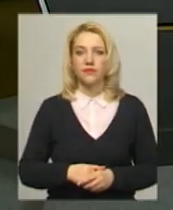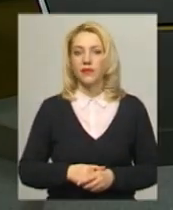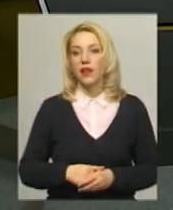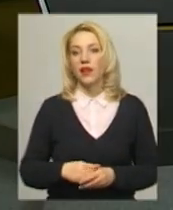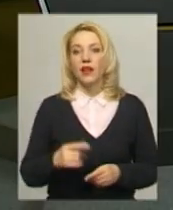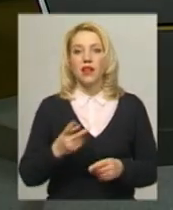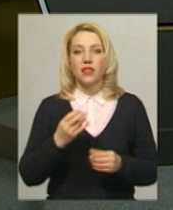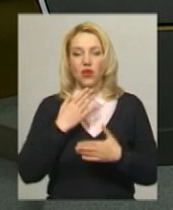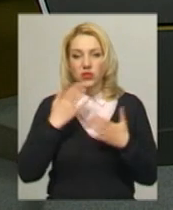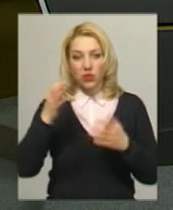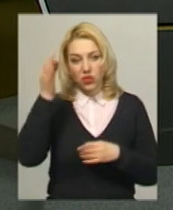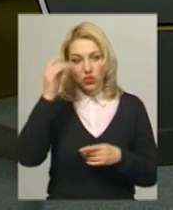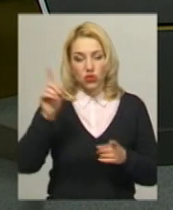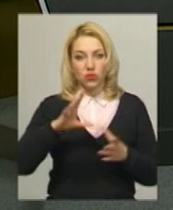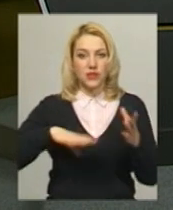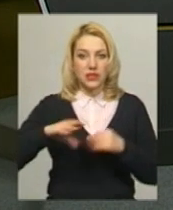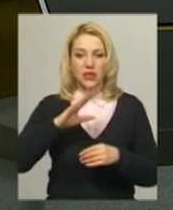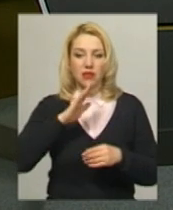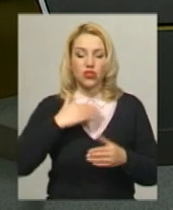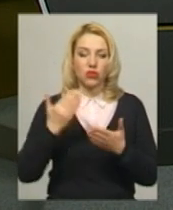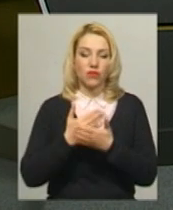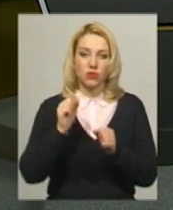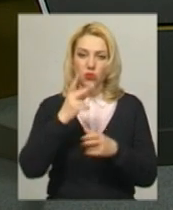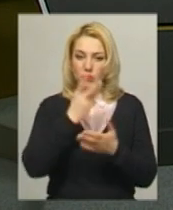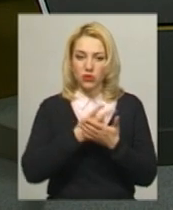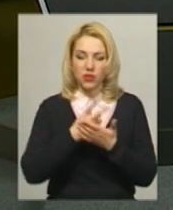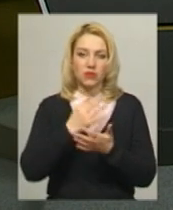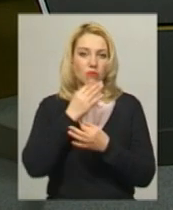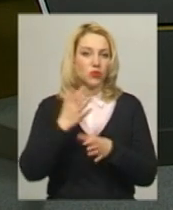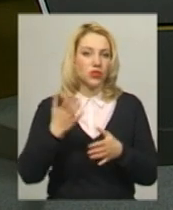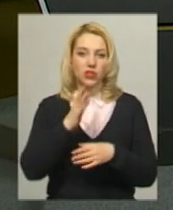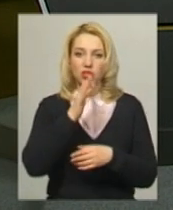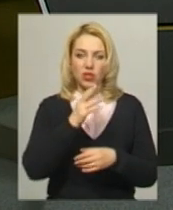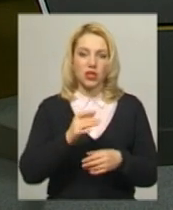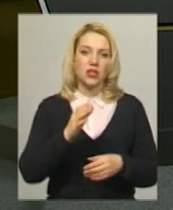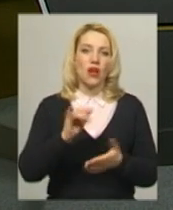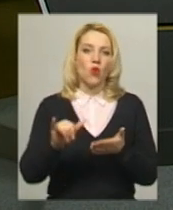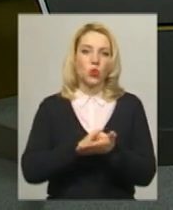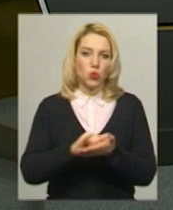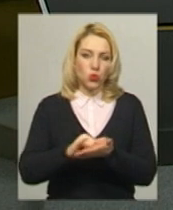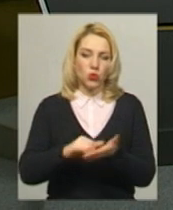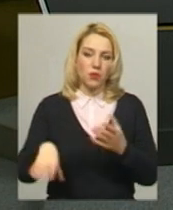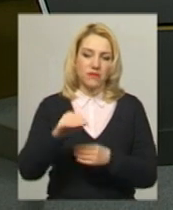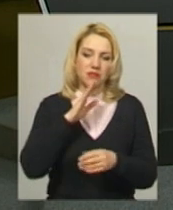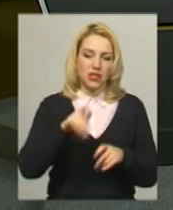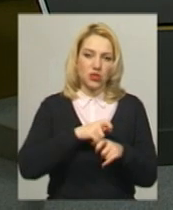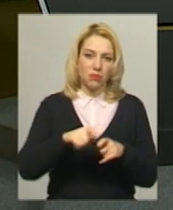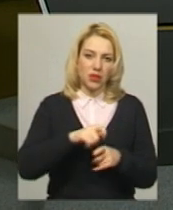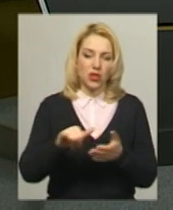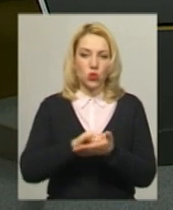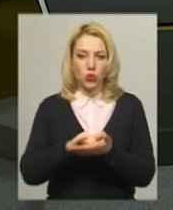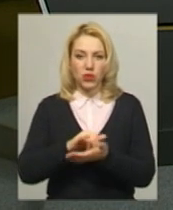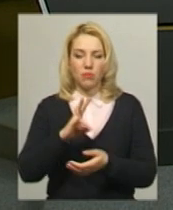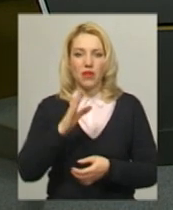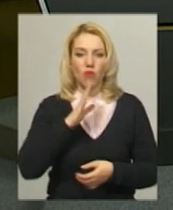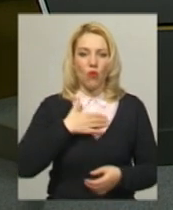На останок нагадую, що всі наші випуски ви можете переглядати у будь-який час в мережі YouTube. А всі наші матеріали в мережі YouTube на